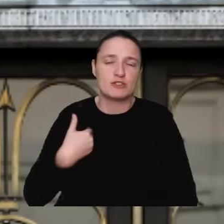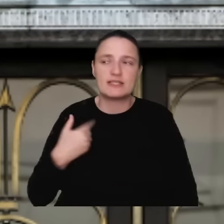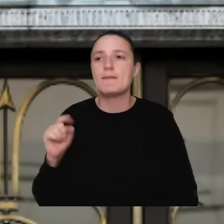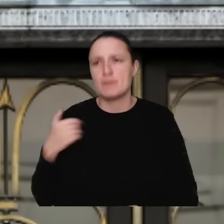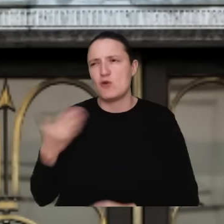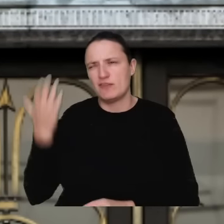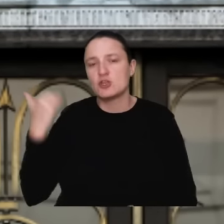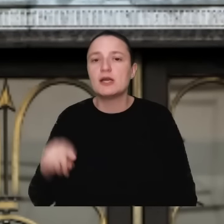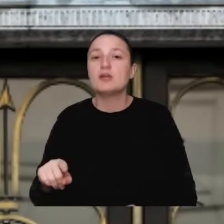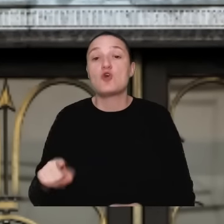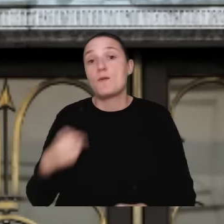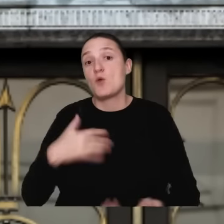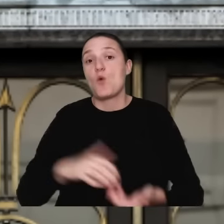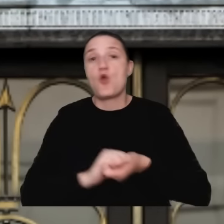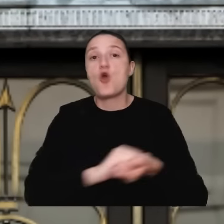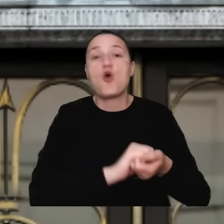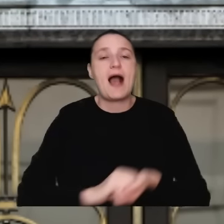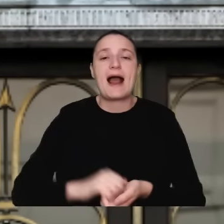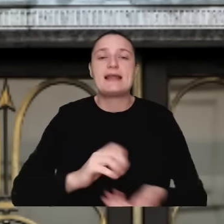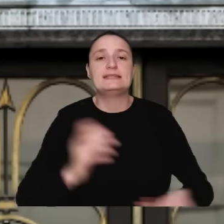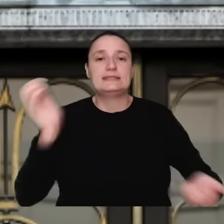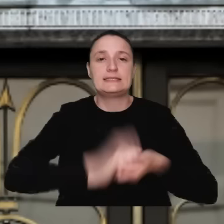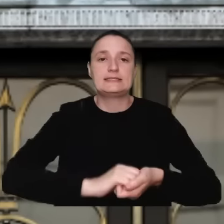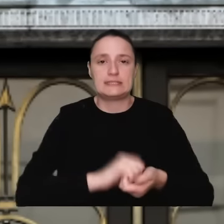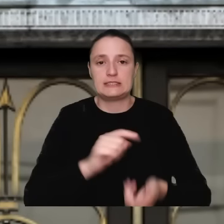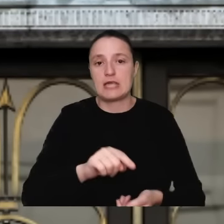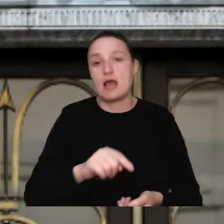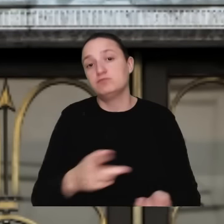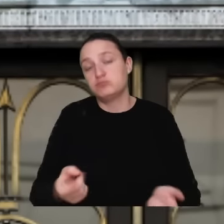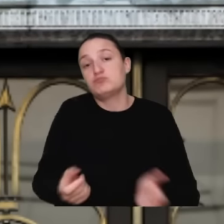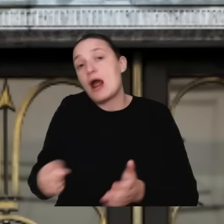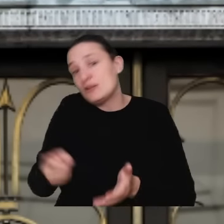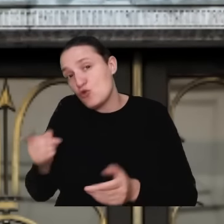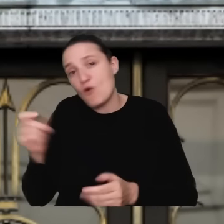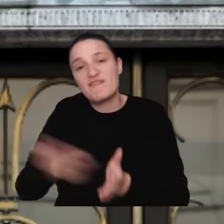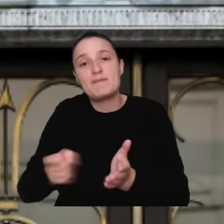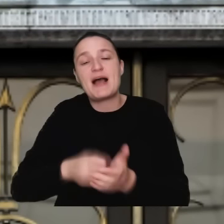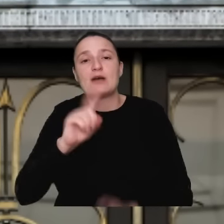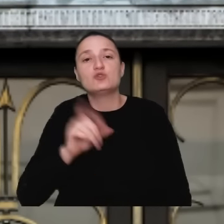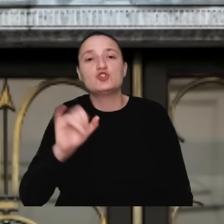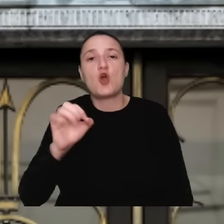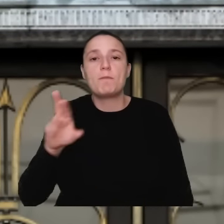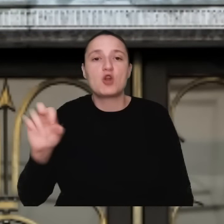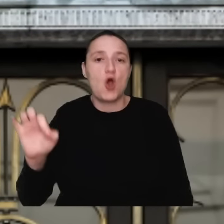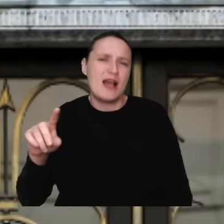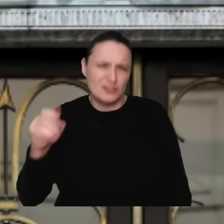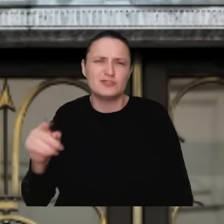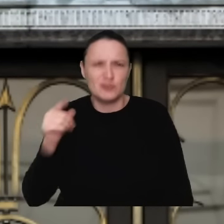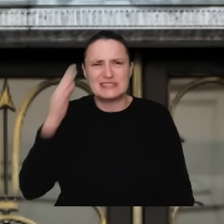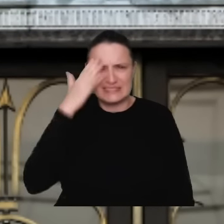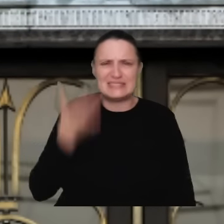koalicyjnych. Takie zapewne było też oczekiwanie Zbigniewa Ziobry, który to Zbigniew Ziobro, jak wszyscy wiemy, znany był z tego takiego